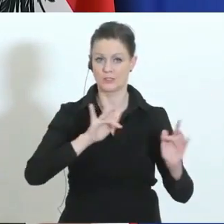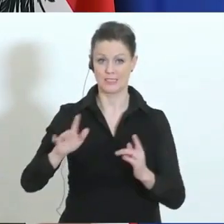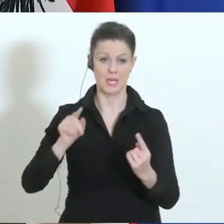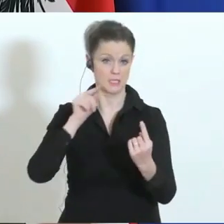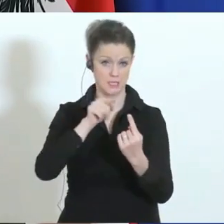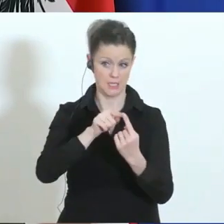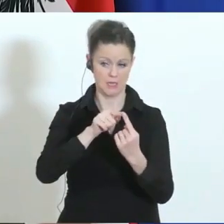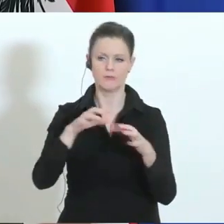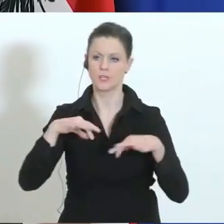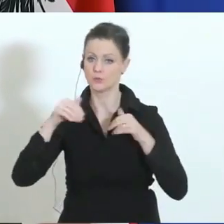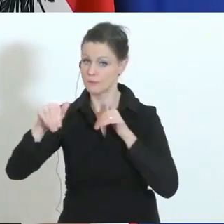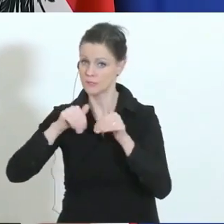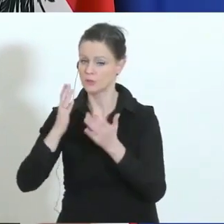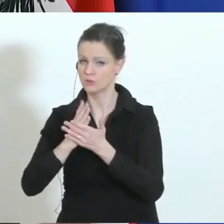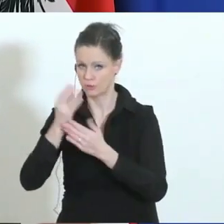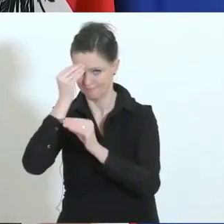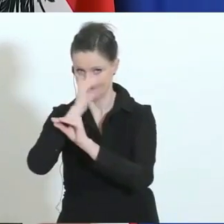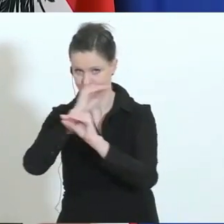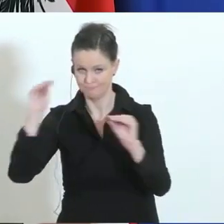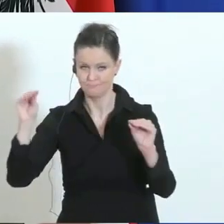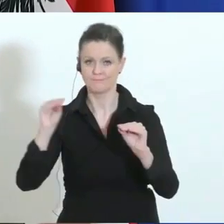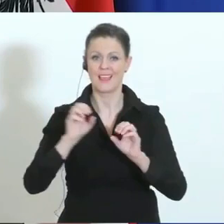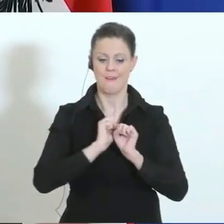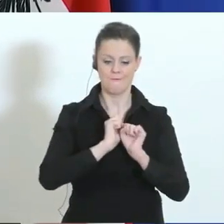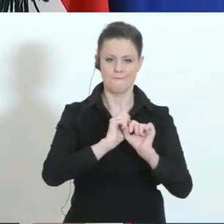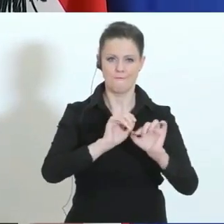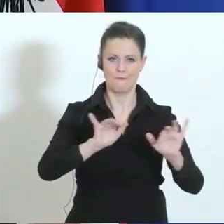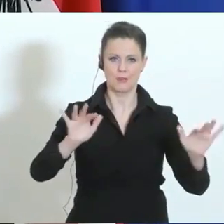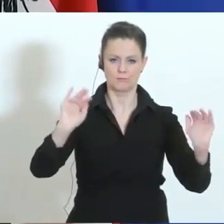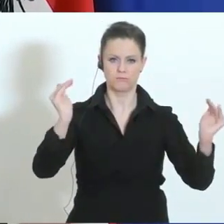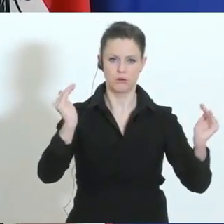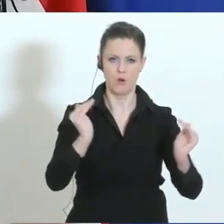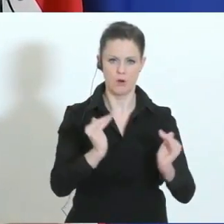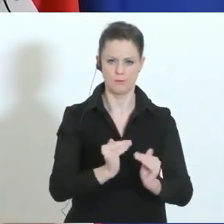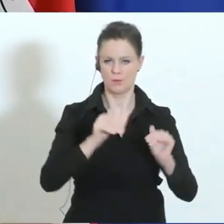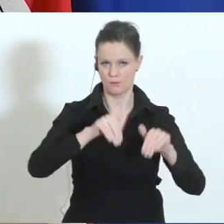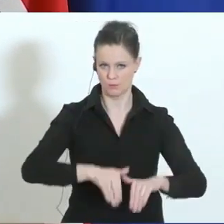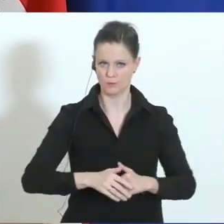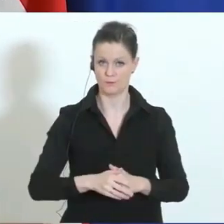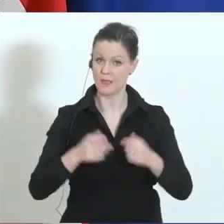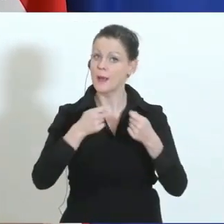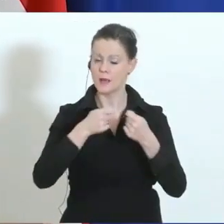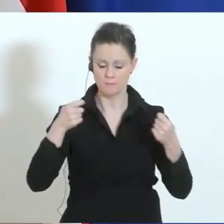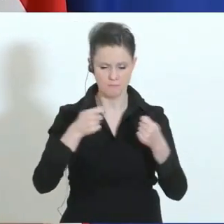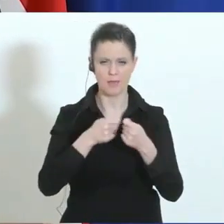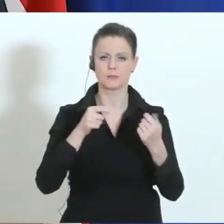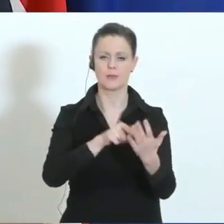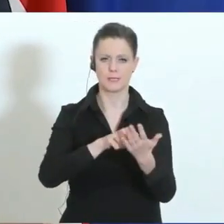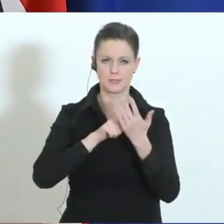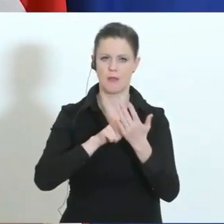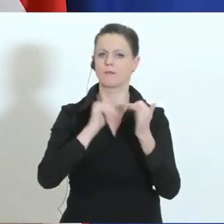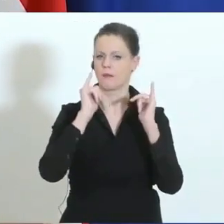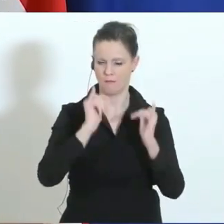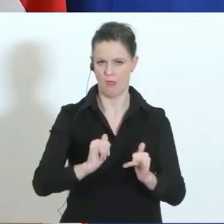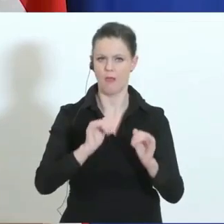so wie es der Gesundheitsminister beschrieben hat, die Ausbreitung des Virus einzudämmen. Und die Maßnahmen zeigen Wirkung. Wir